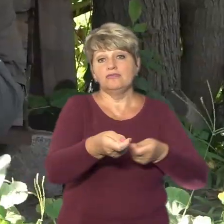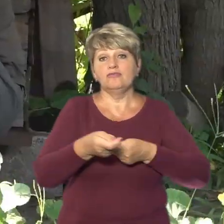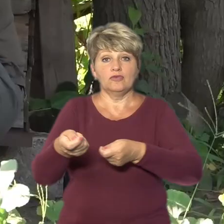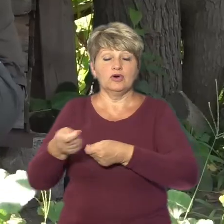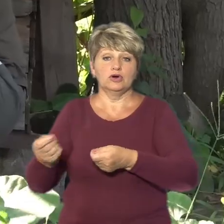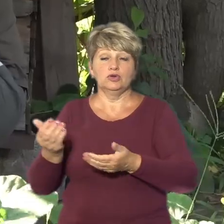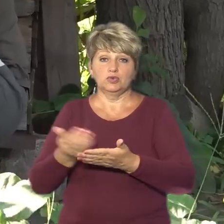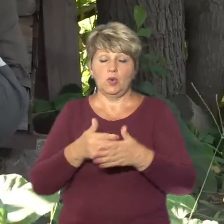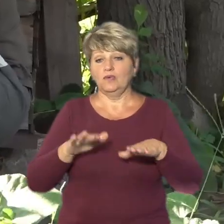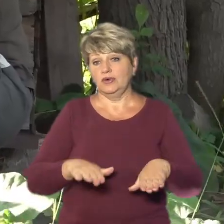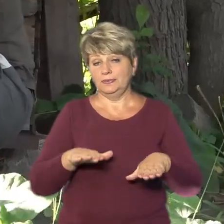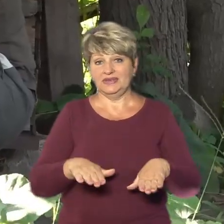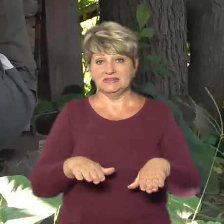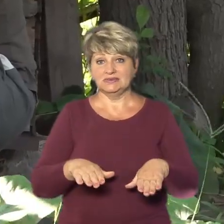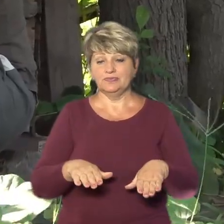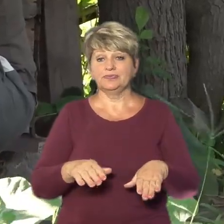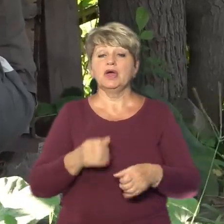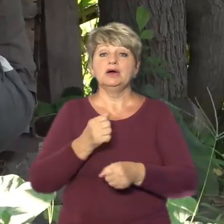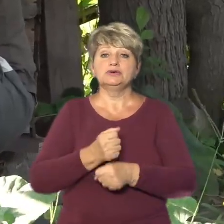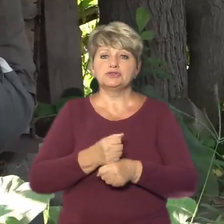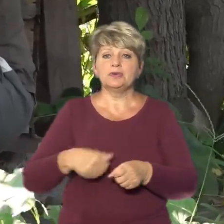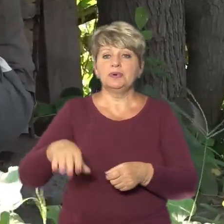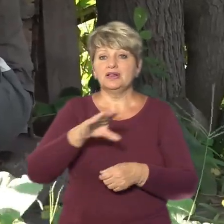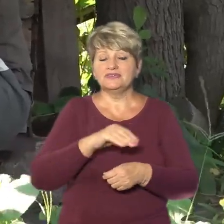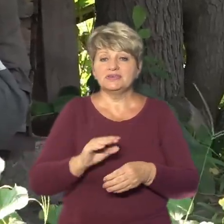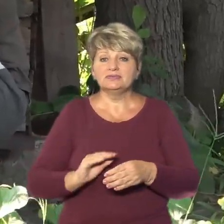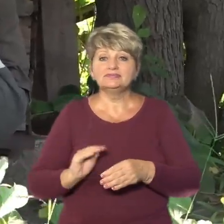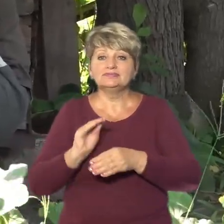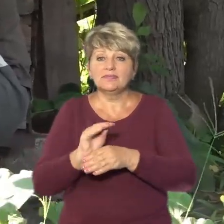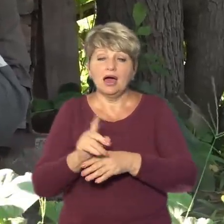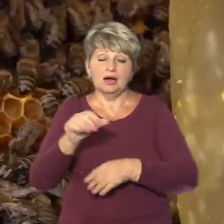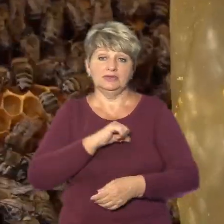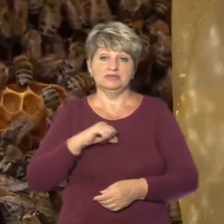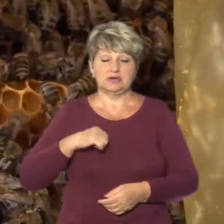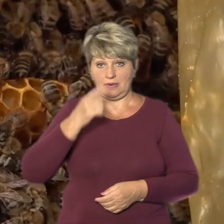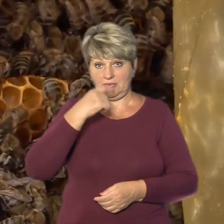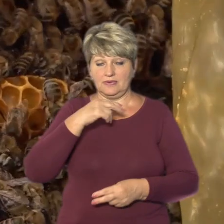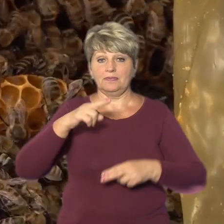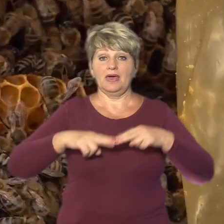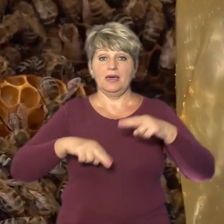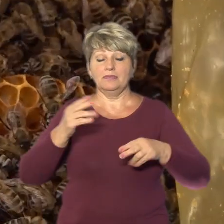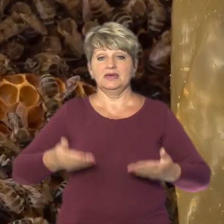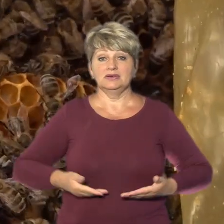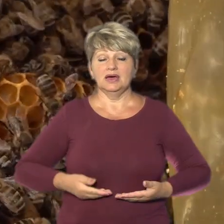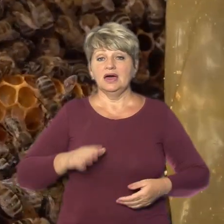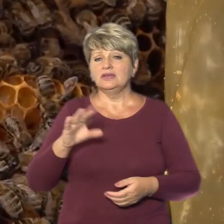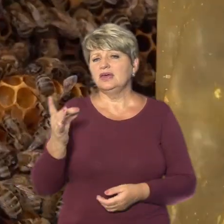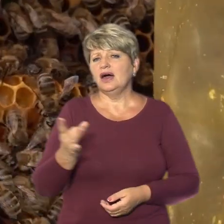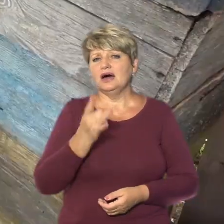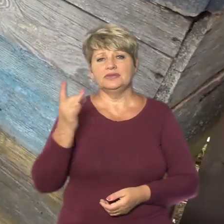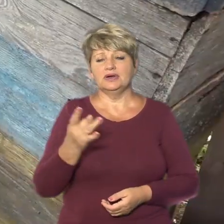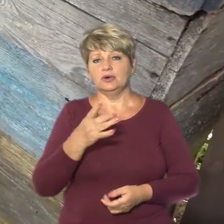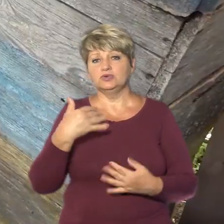Зробили всі ці підсилення, і вони самі собі вибудували житло. З ними неодноразово змінював